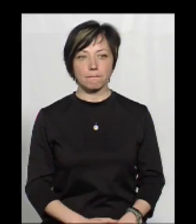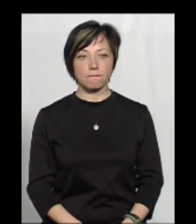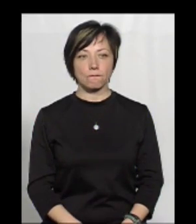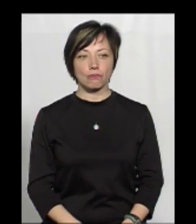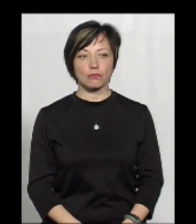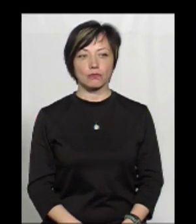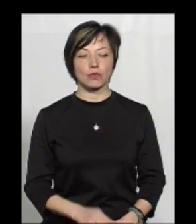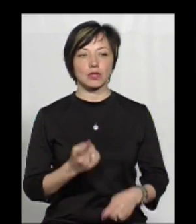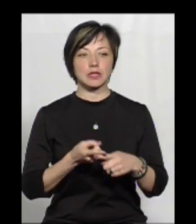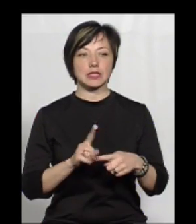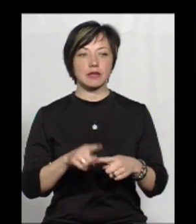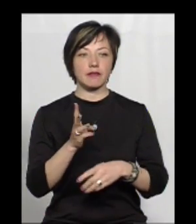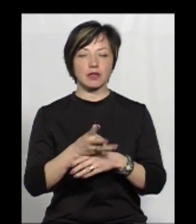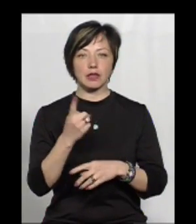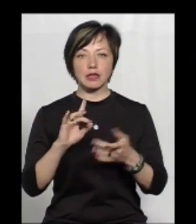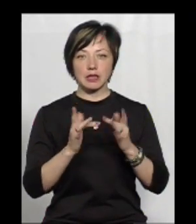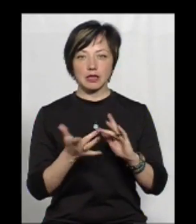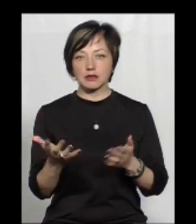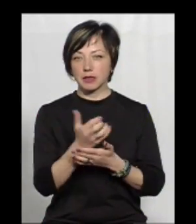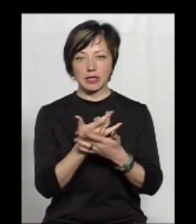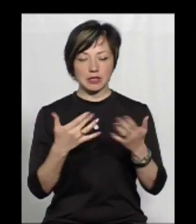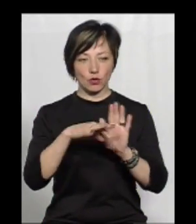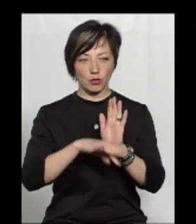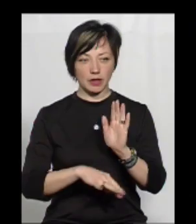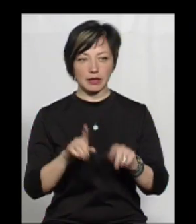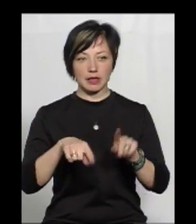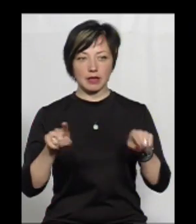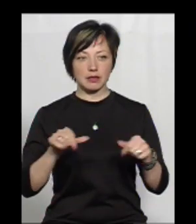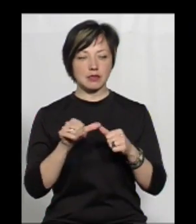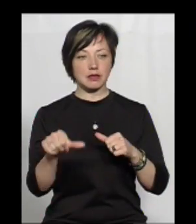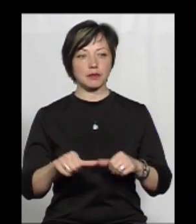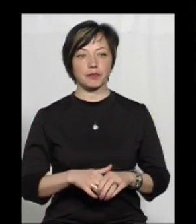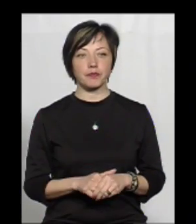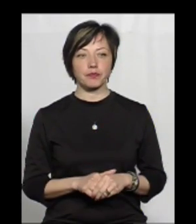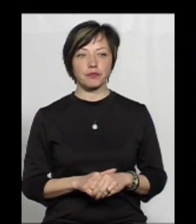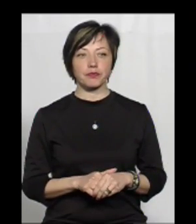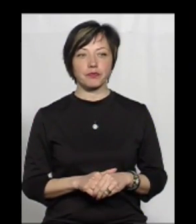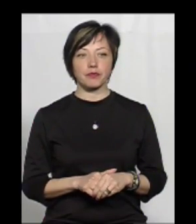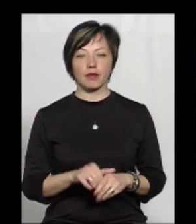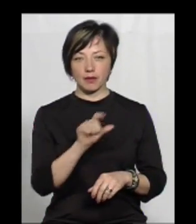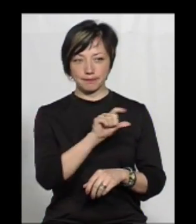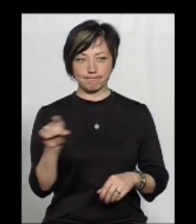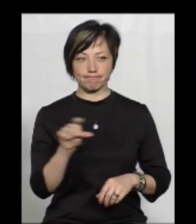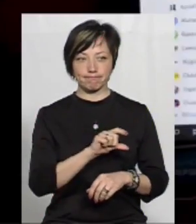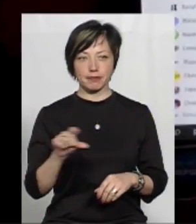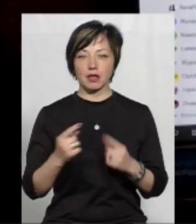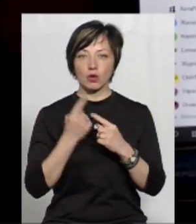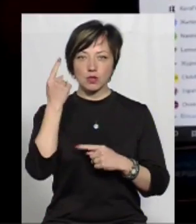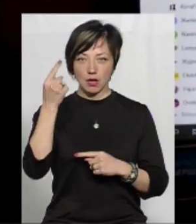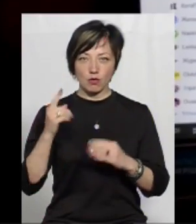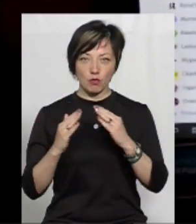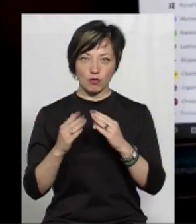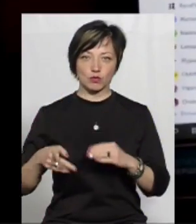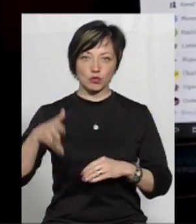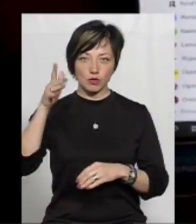Це відео в інтернеті за день зібрало різні коментарі. Ось деякі з них. Вони ще і на останньому поверсі будівлі. Вони могли ще її